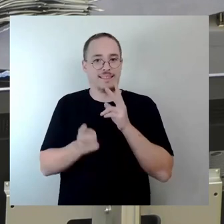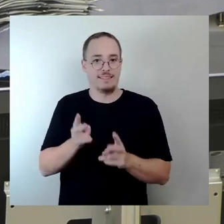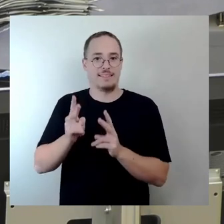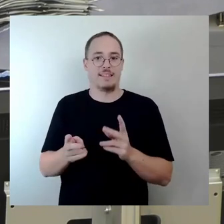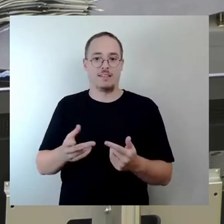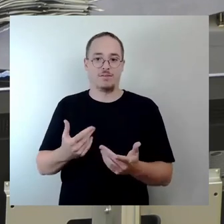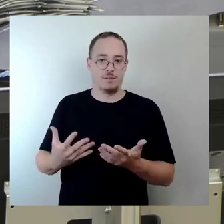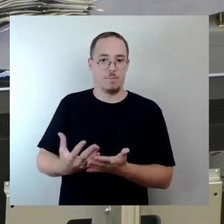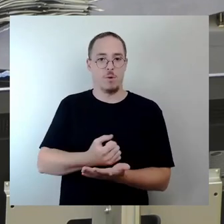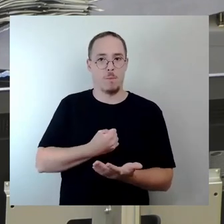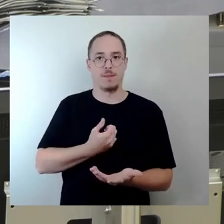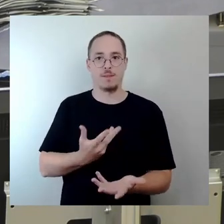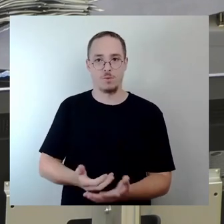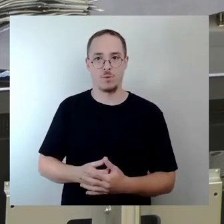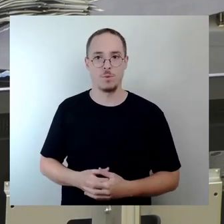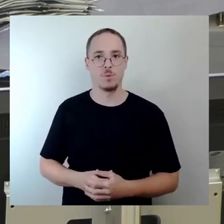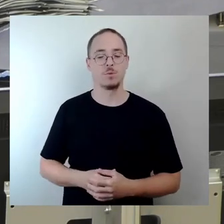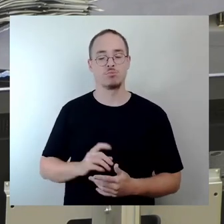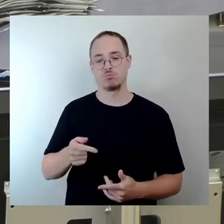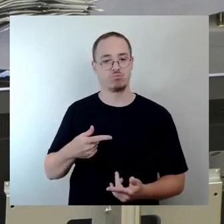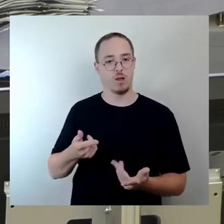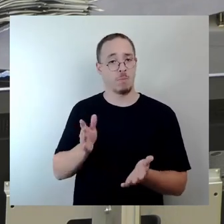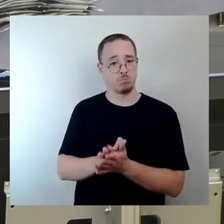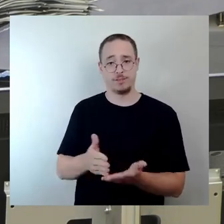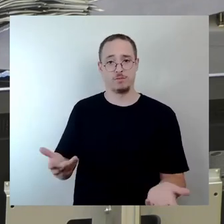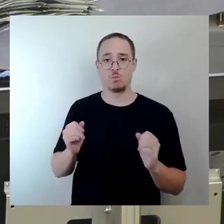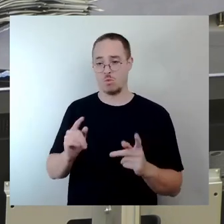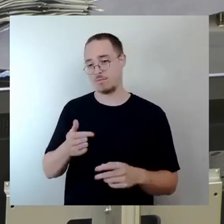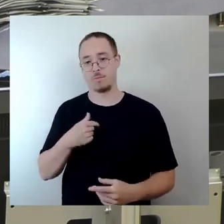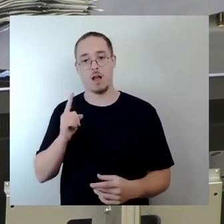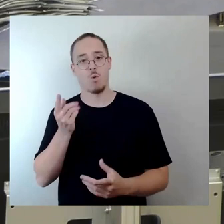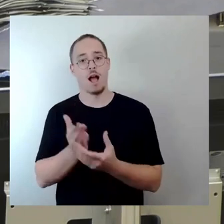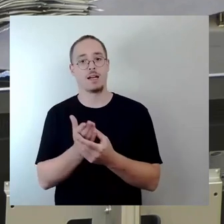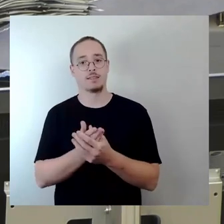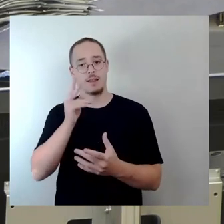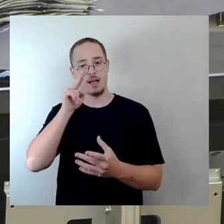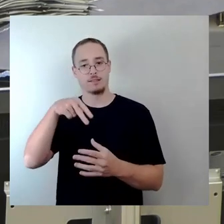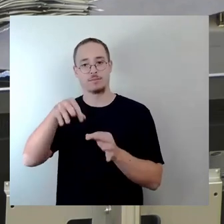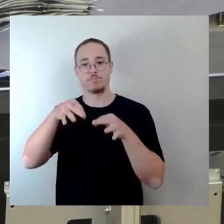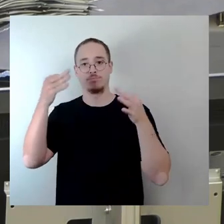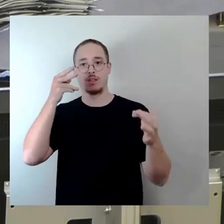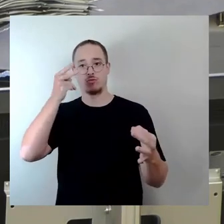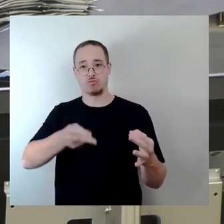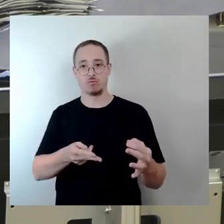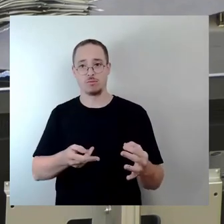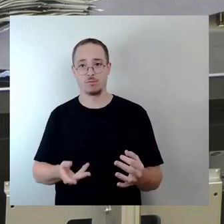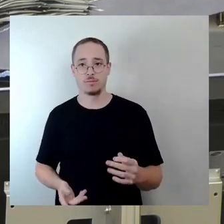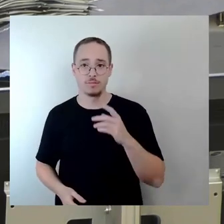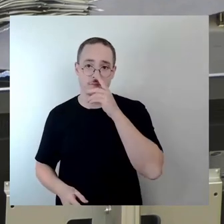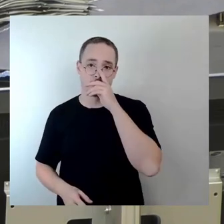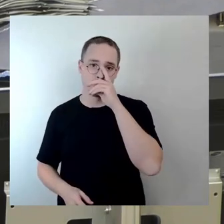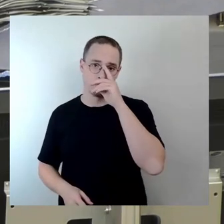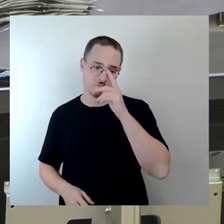Und ich habe auch Akteneinsicht genommen und habe da genau gesehen, wie die Vorgänge waren. Und zu der